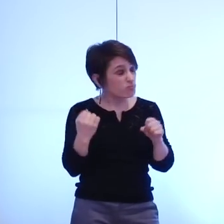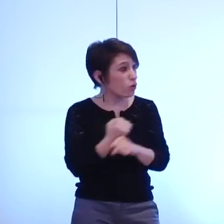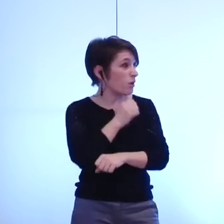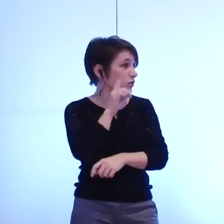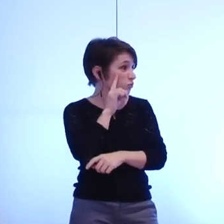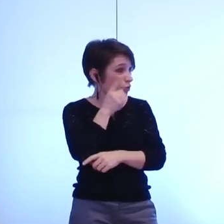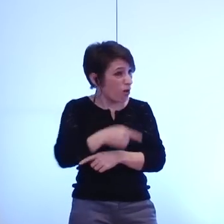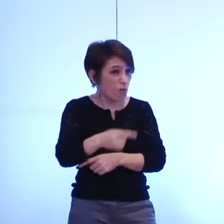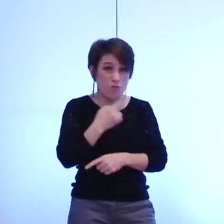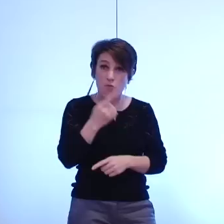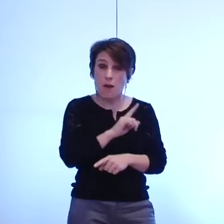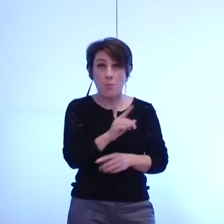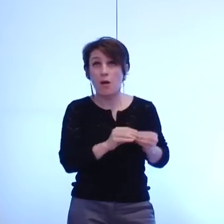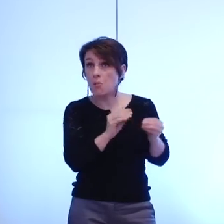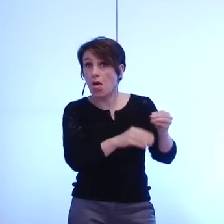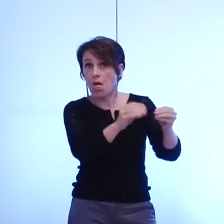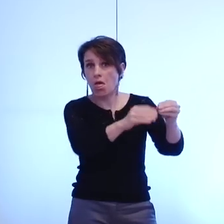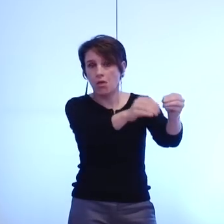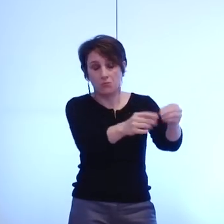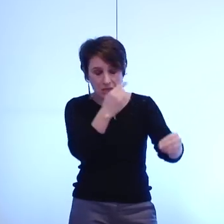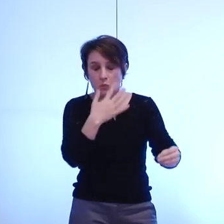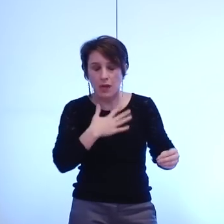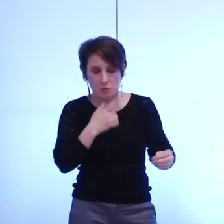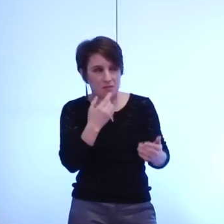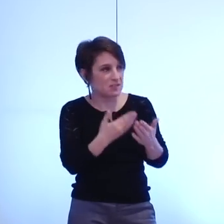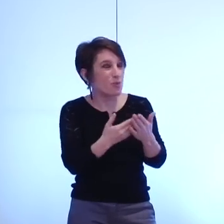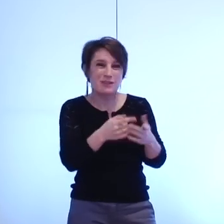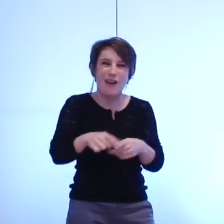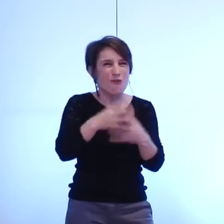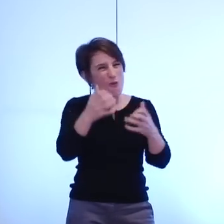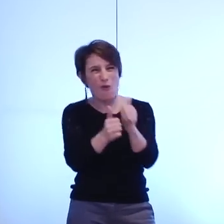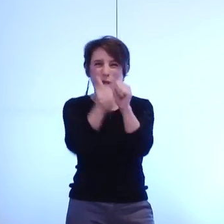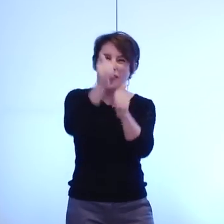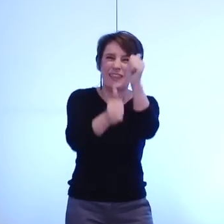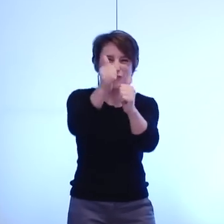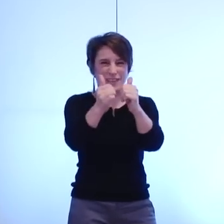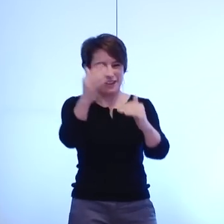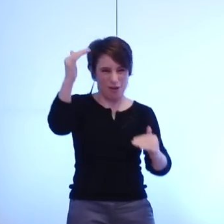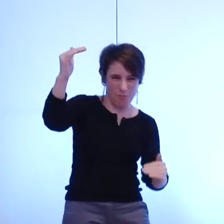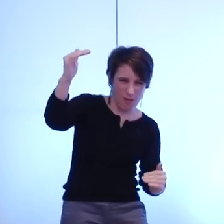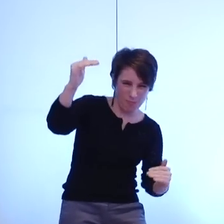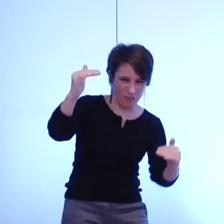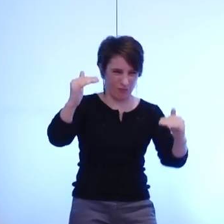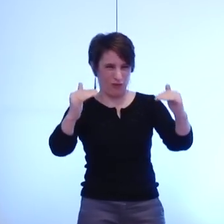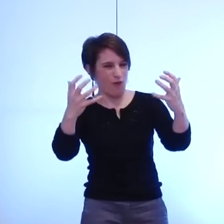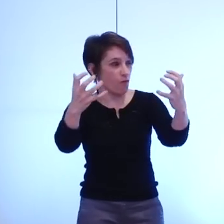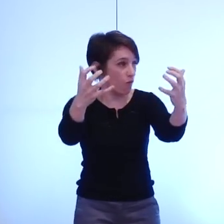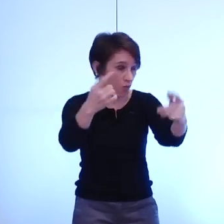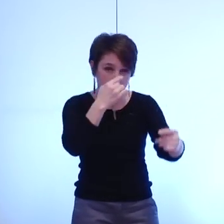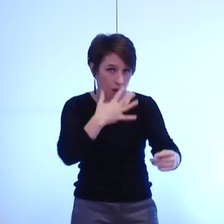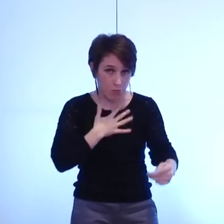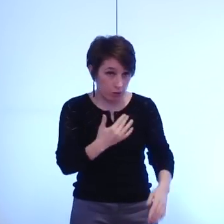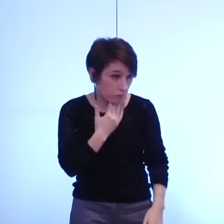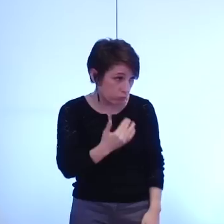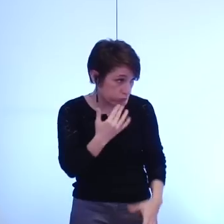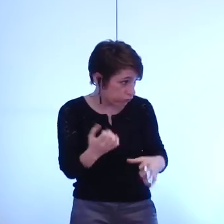parler que je doute que vous pourrez relever les défis que vous avez énoncés la lutte contre les précarités les enjeux de logement